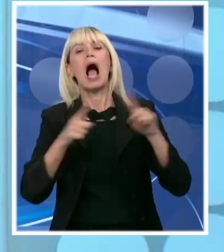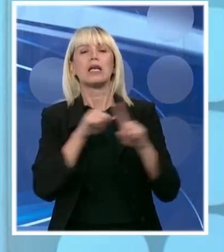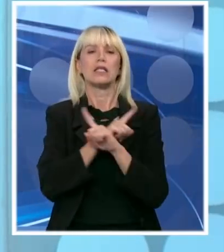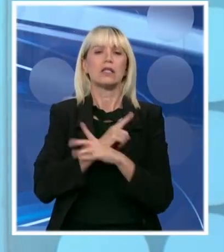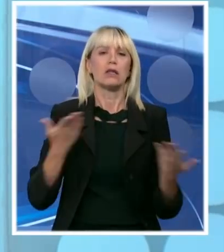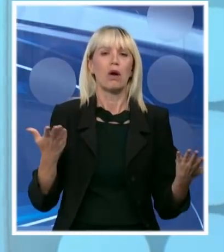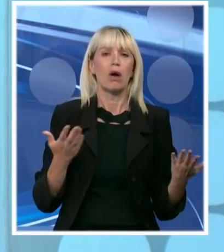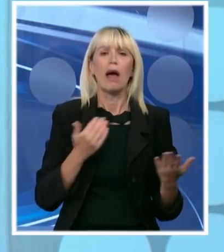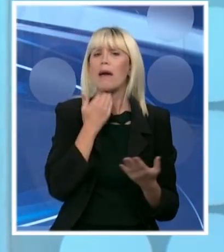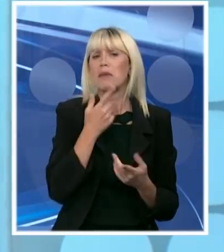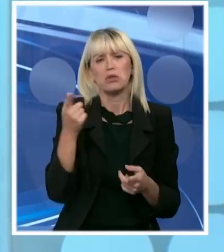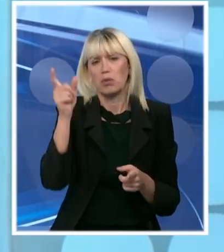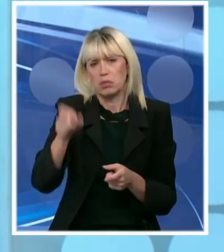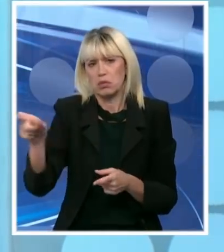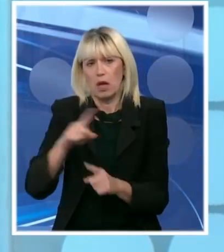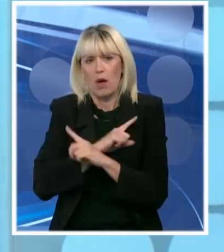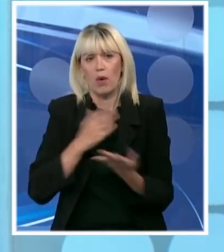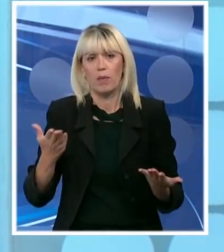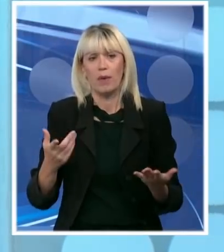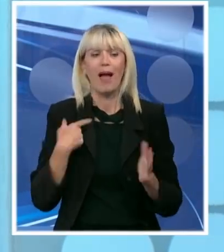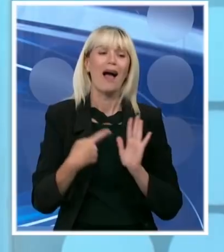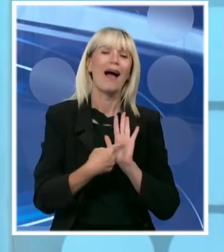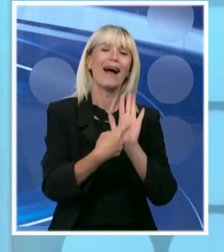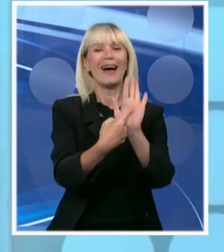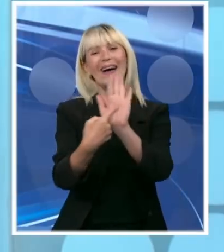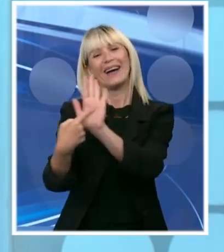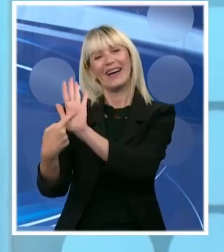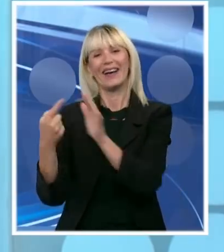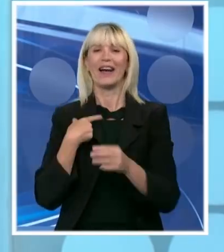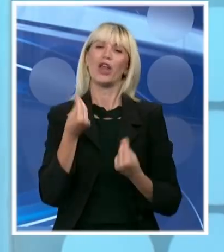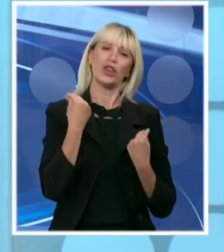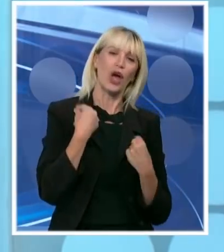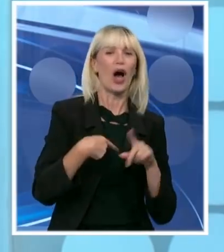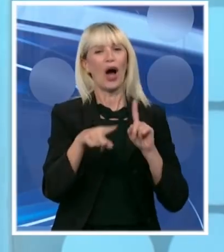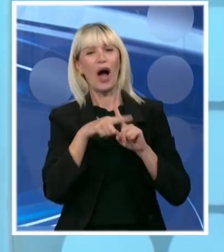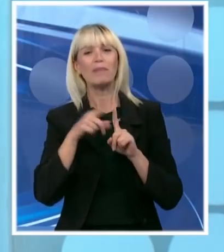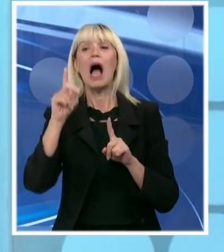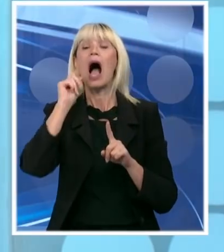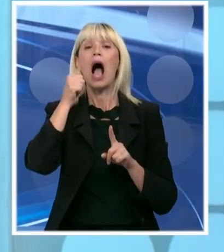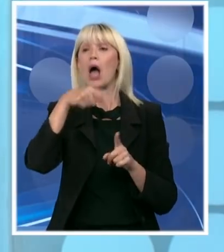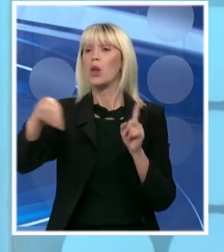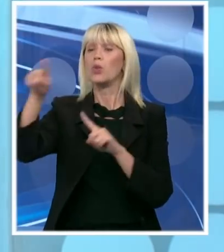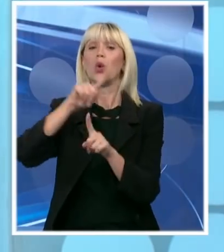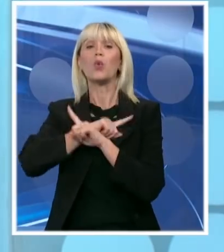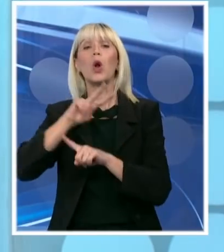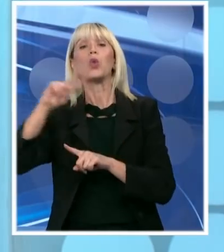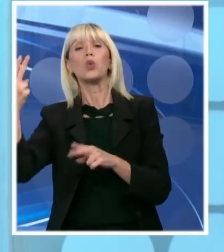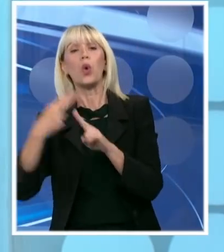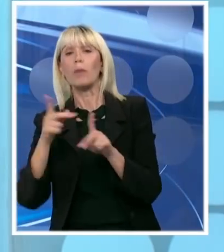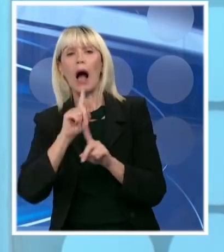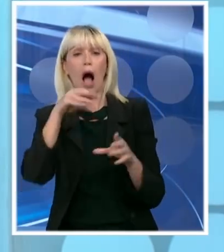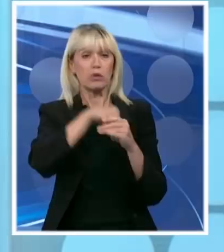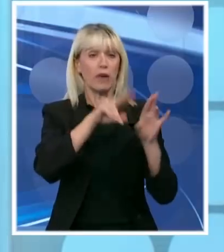umrli. A to da se mi predstavljamo kao bolji, a da nam ljudi umiru od nekih drugih bolesti, a da u stvari umiru od COVID-a, ne pa da nam napomet.